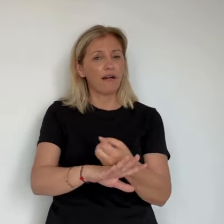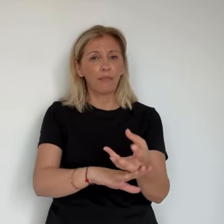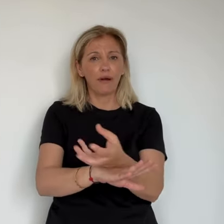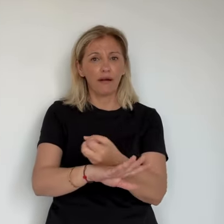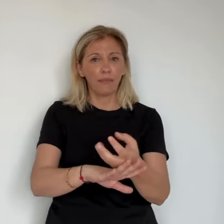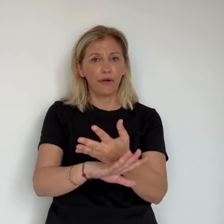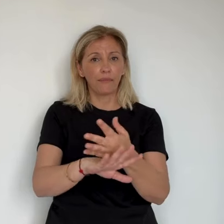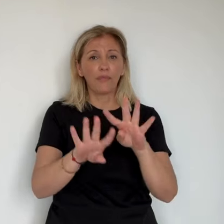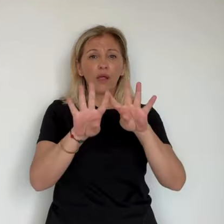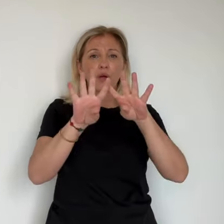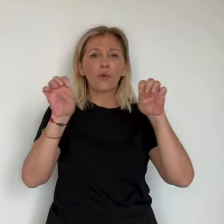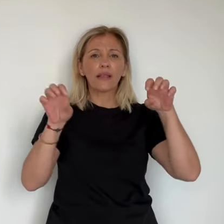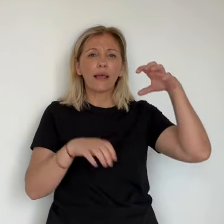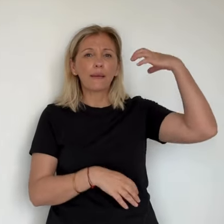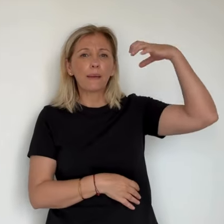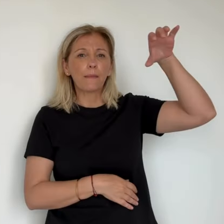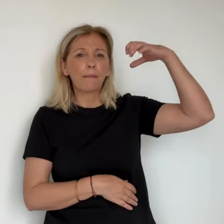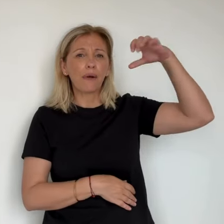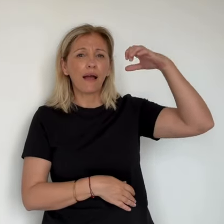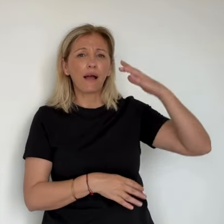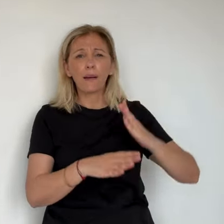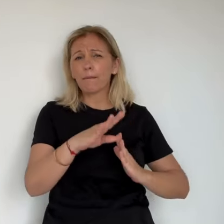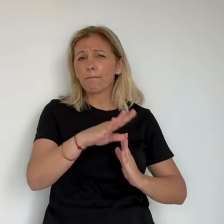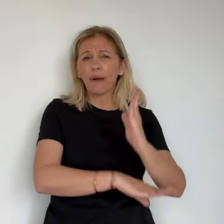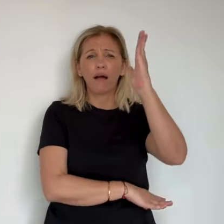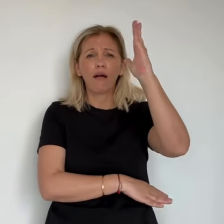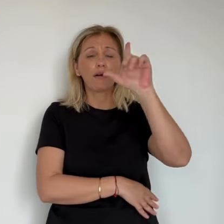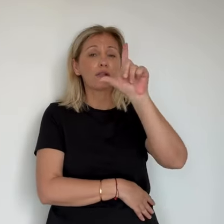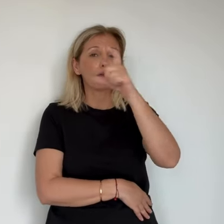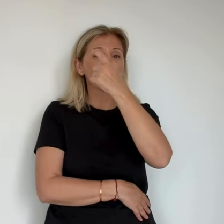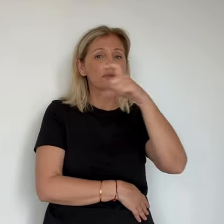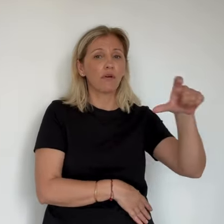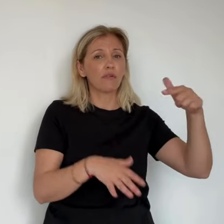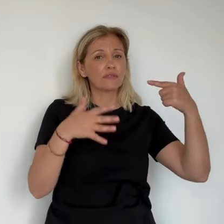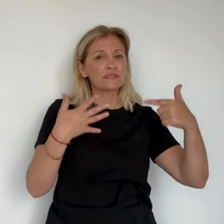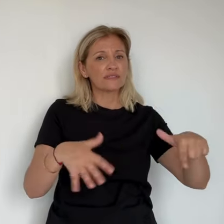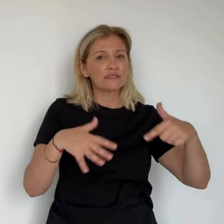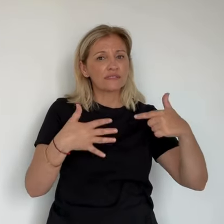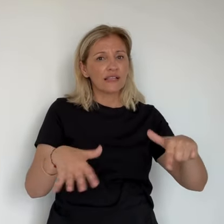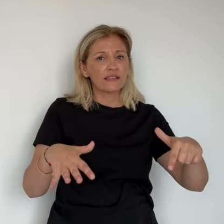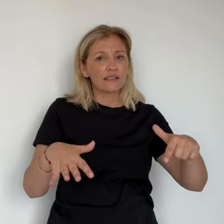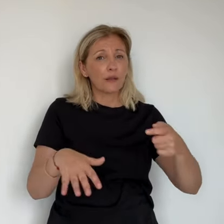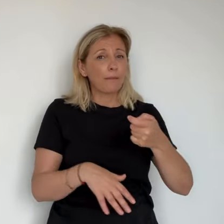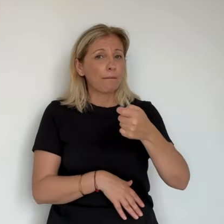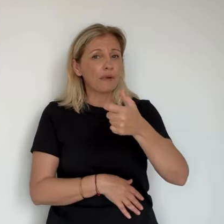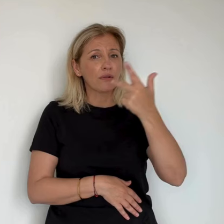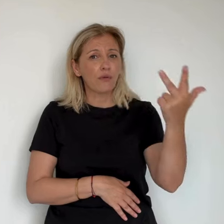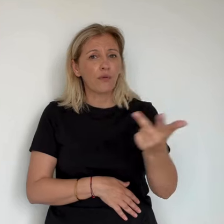seuil d'alerte au niveau européen est fixé à 80 microgrammes par mètre cube d'air sur une moyenne journalière.